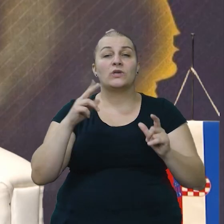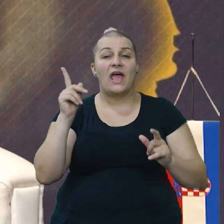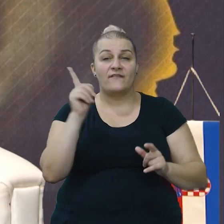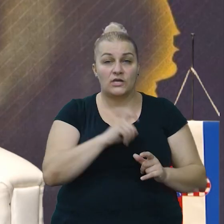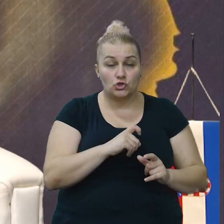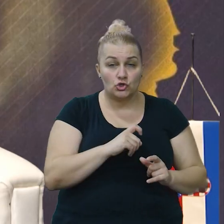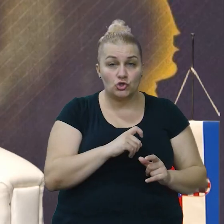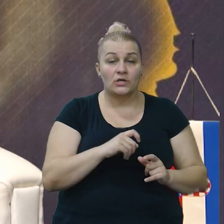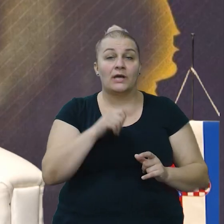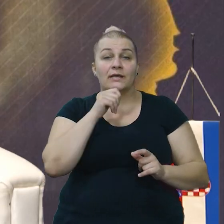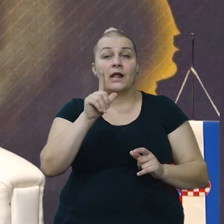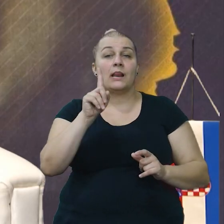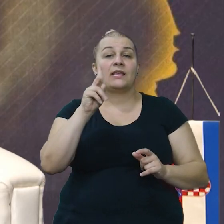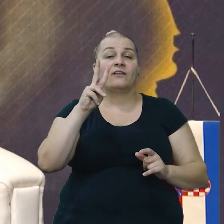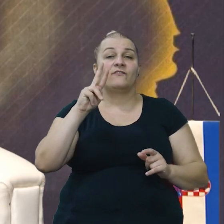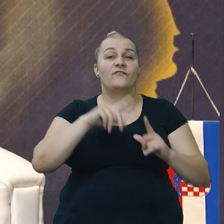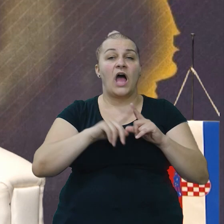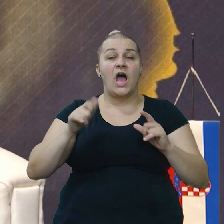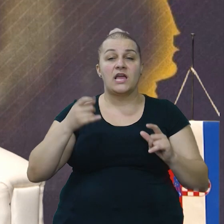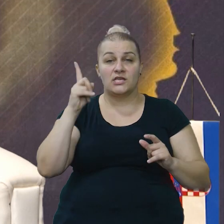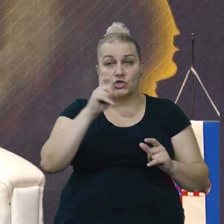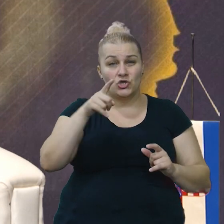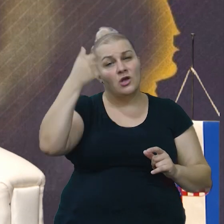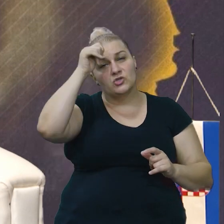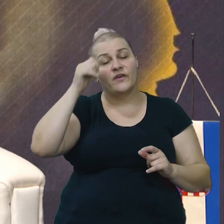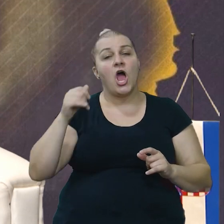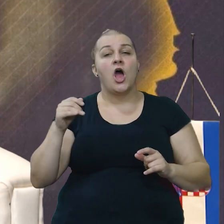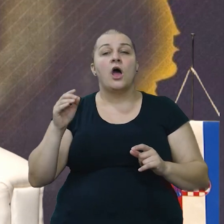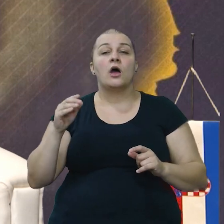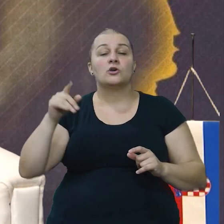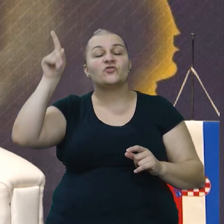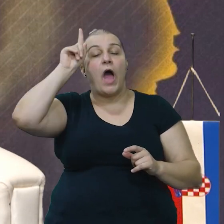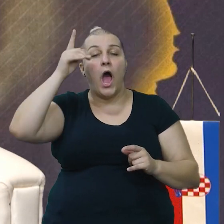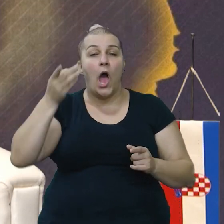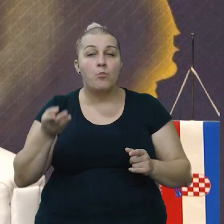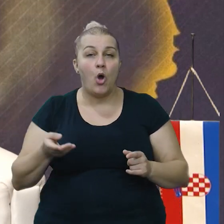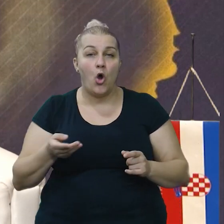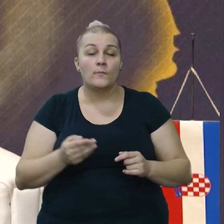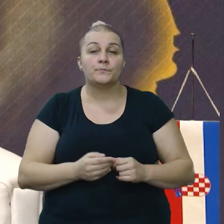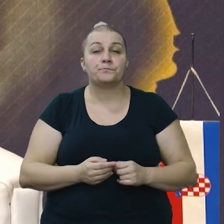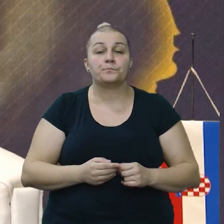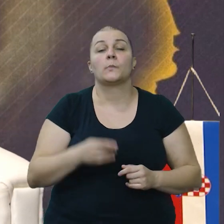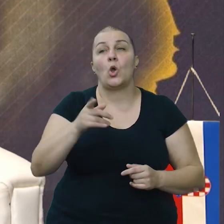Livajić, zvani Švavo, i rekao nam je da iđe u izvidnicu viditi